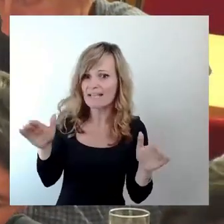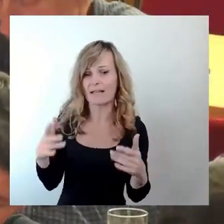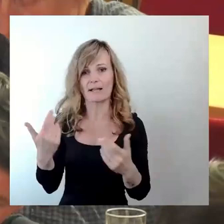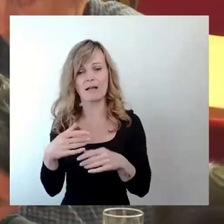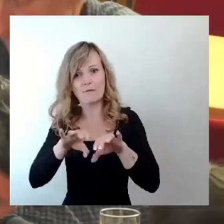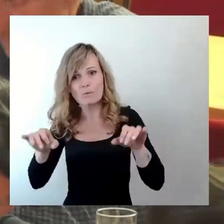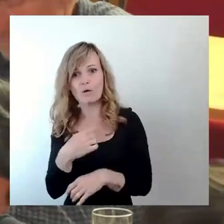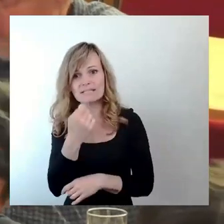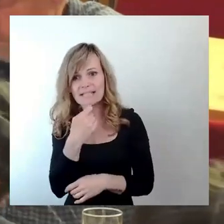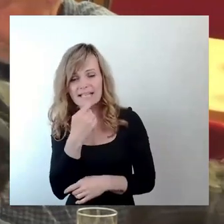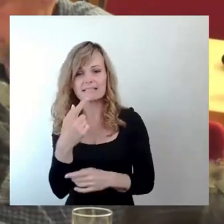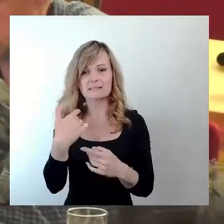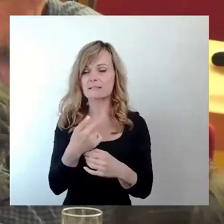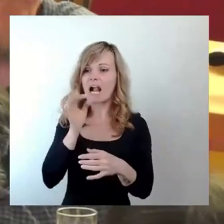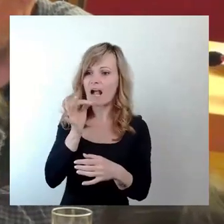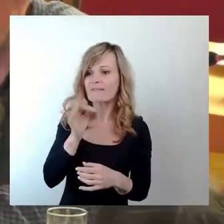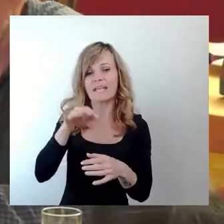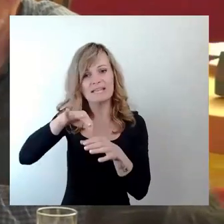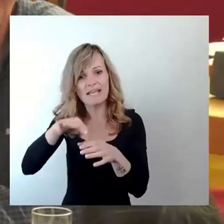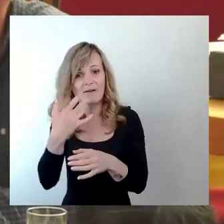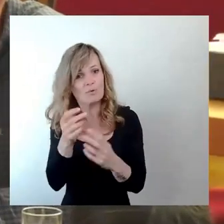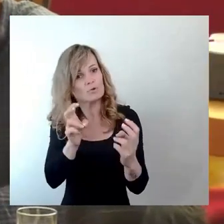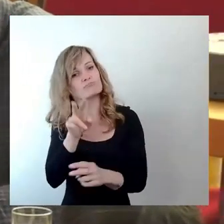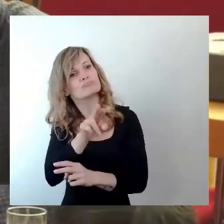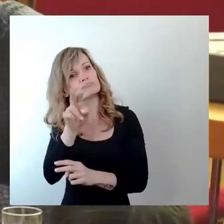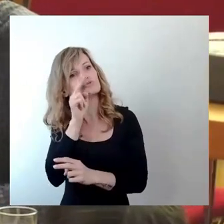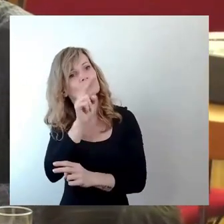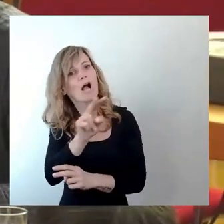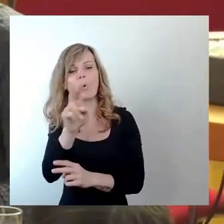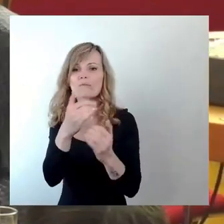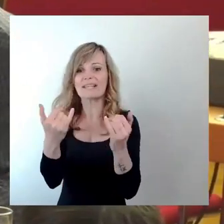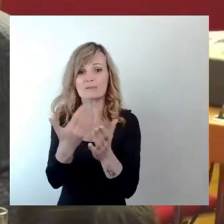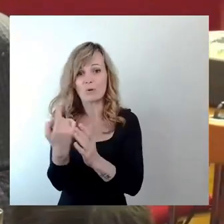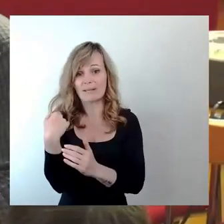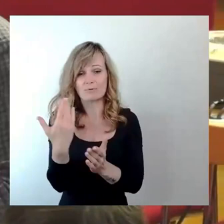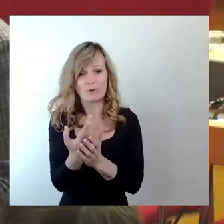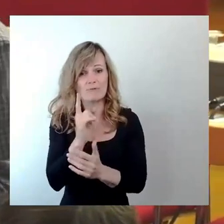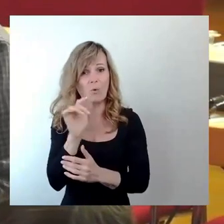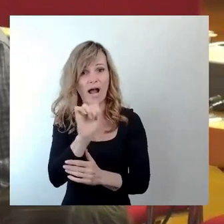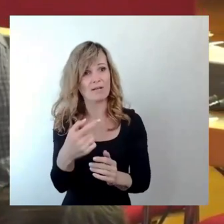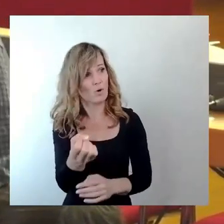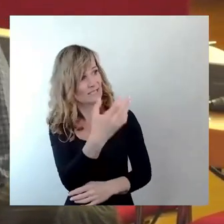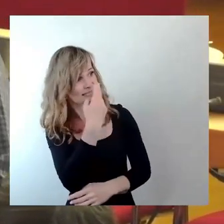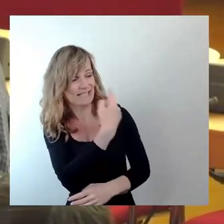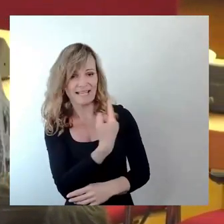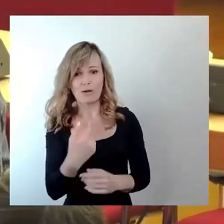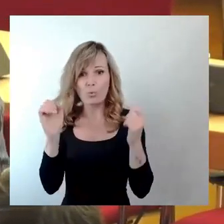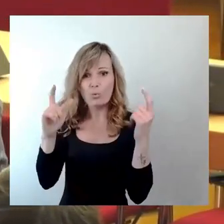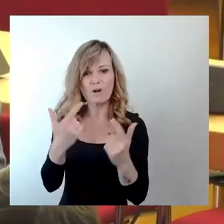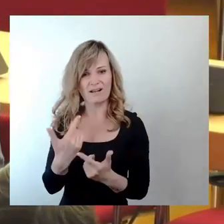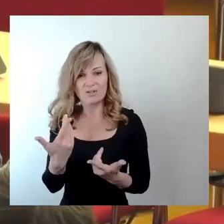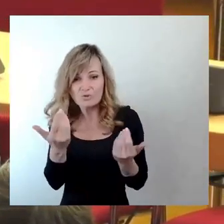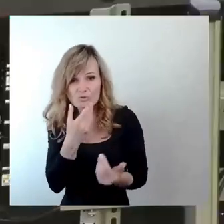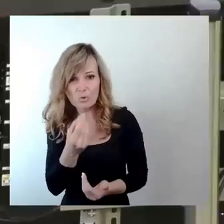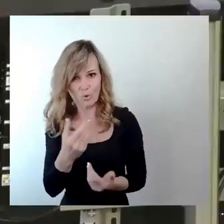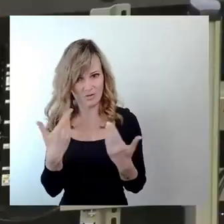essen, Kaffee trinken und einen Tee. Und wollen denen zugucken, weil, wie es Frau Arnott angeworfen hat, weil es cool ist, weil es fetzt und weil